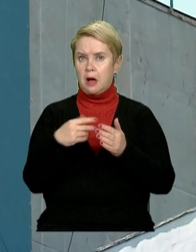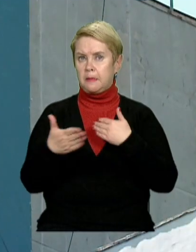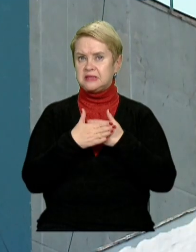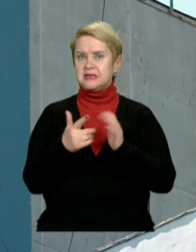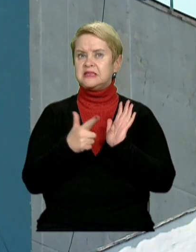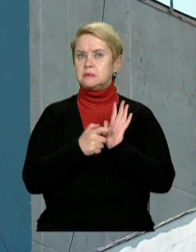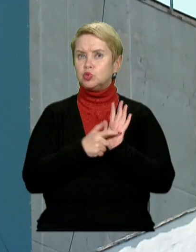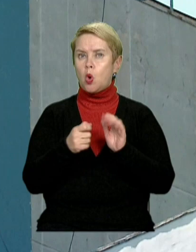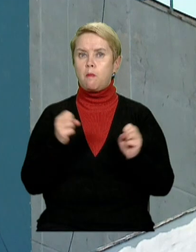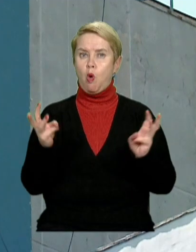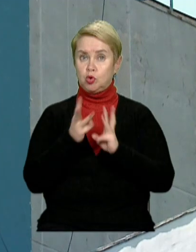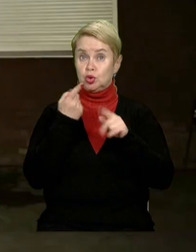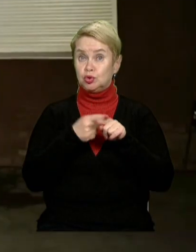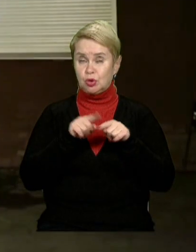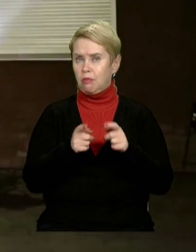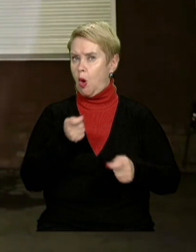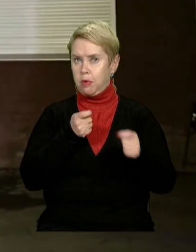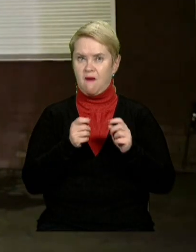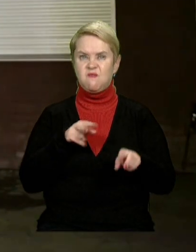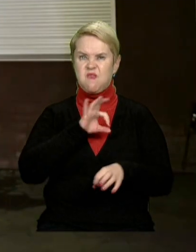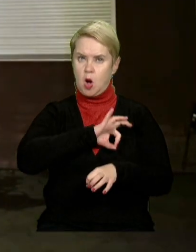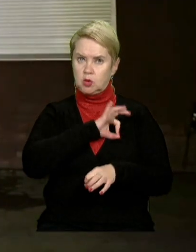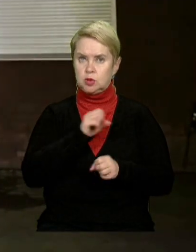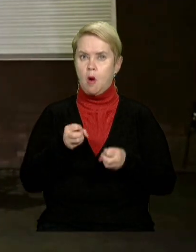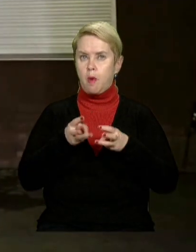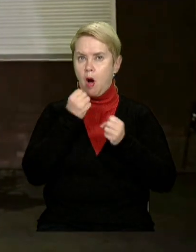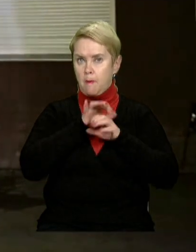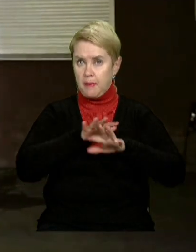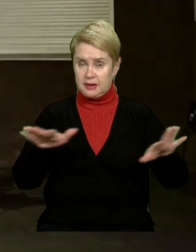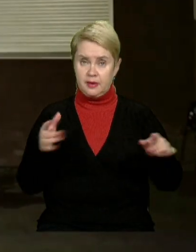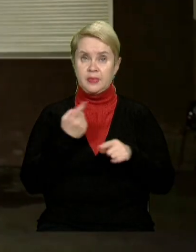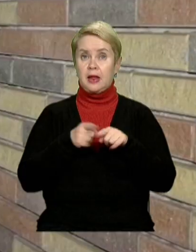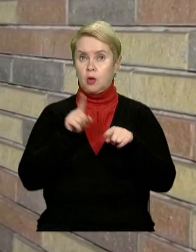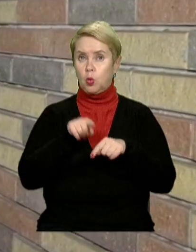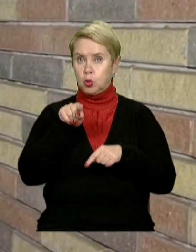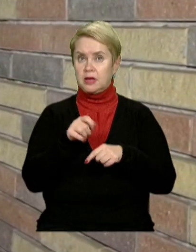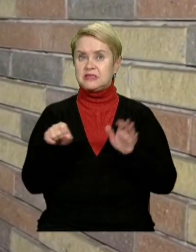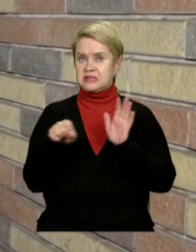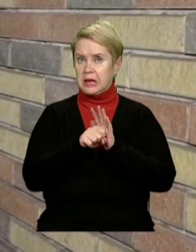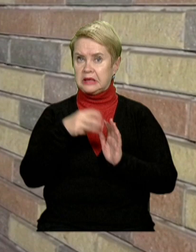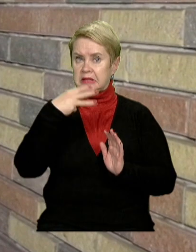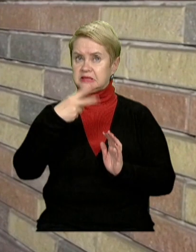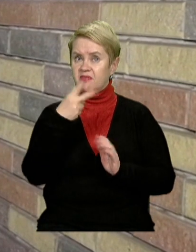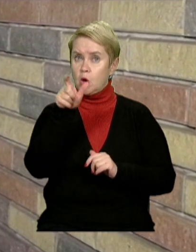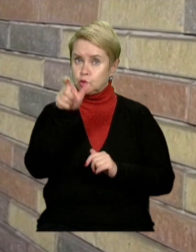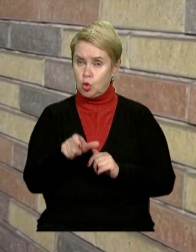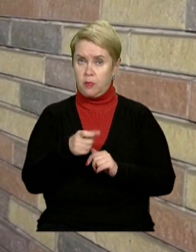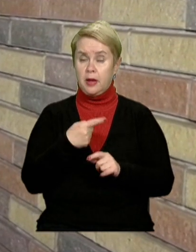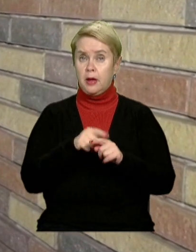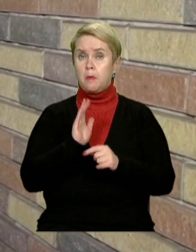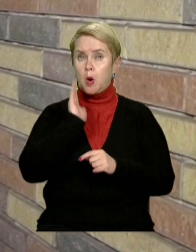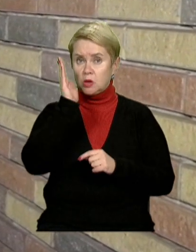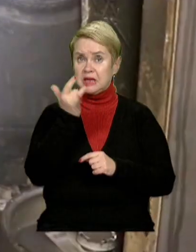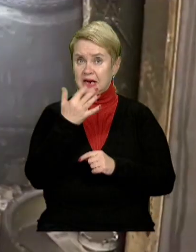близько семи сотень пожеж через необережне використання побутових електроприладів. У них загинули 32 особи. І